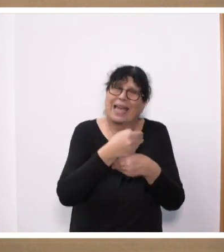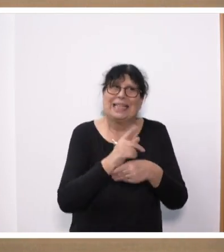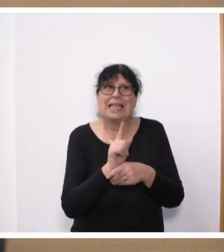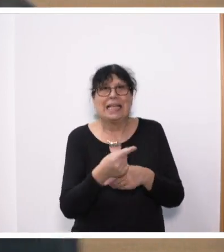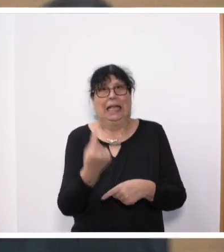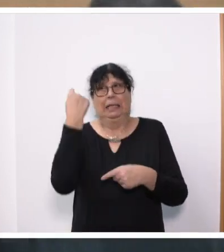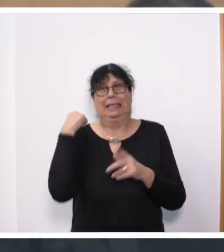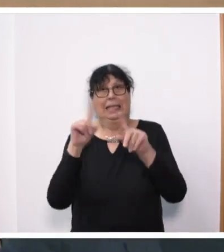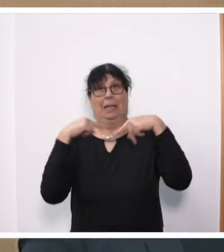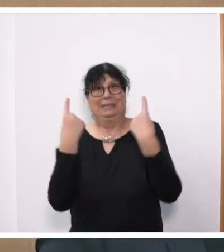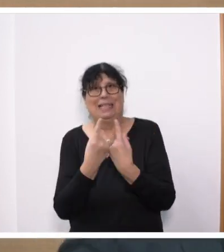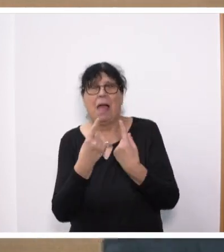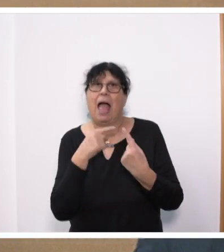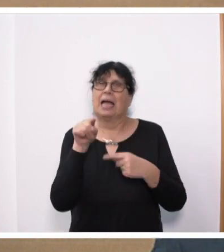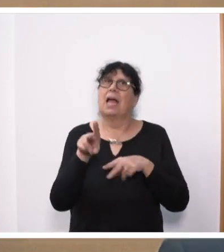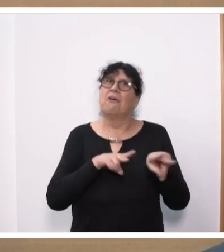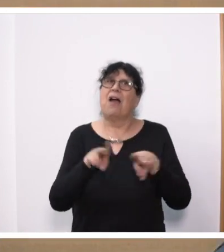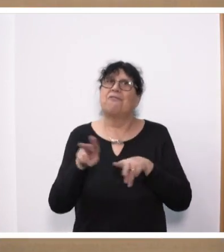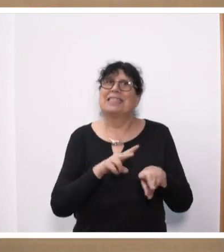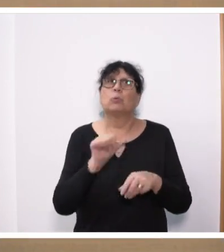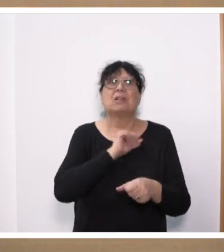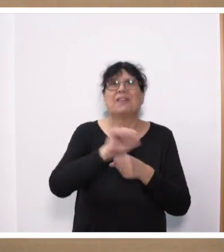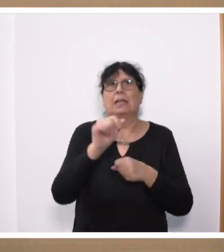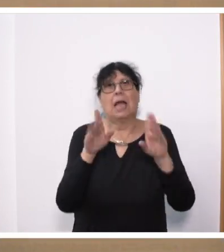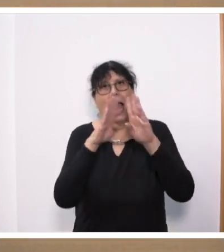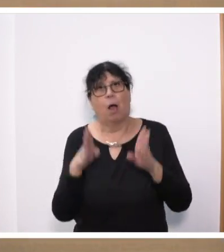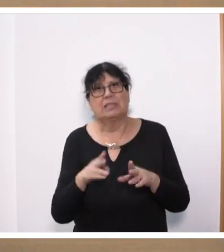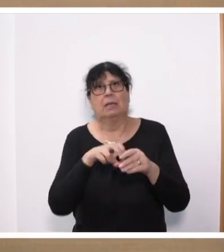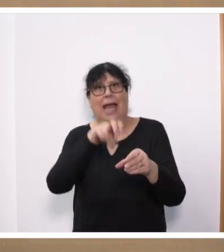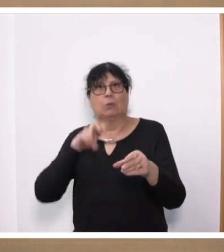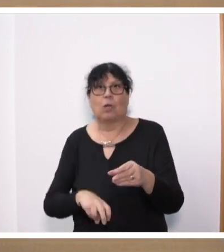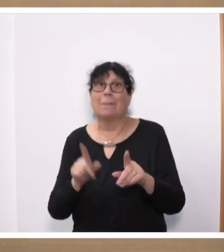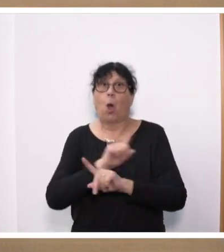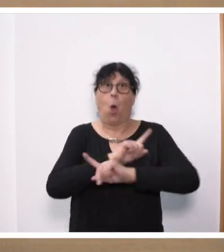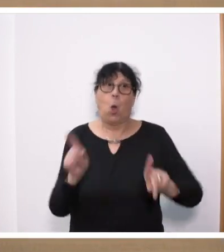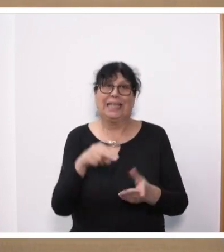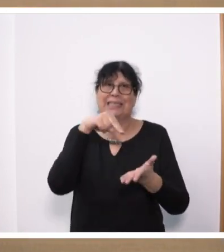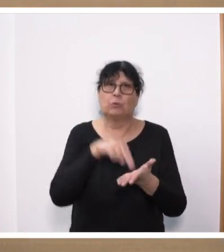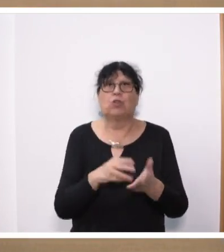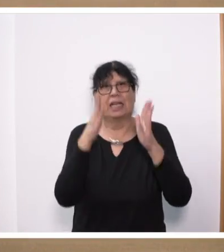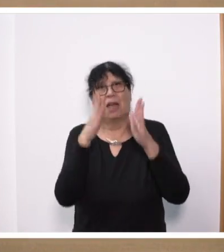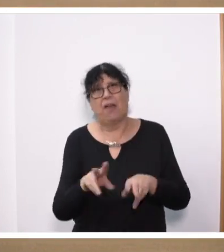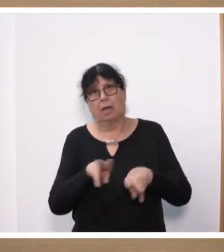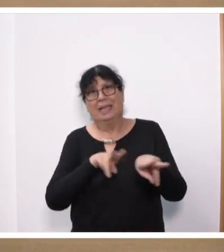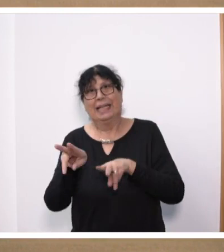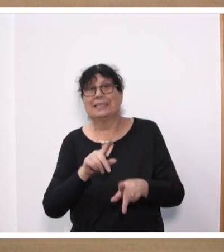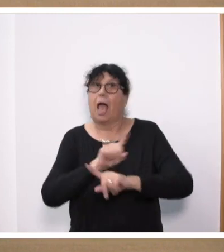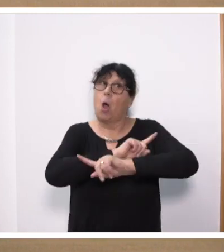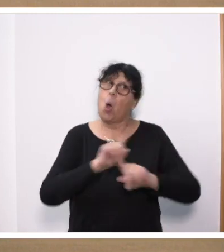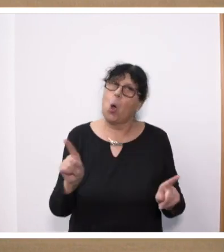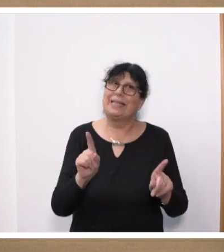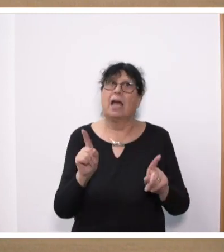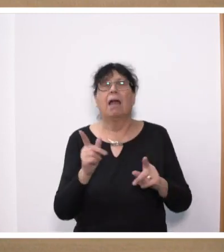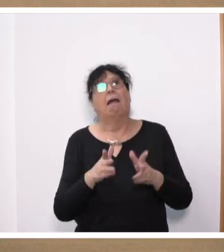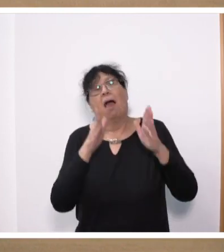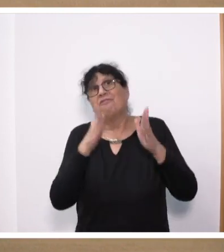Misere eines verfassungswidrigen Haushaltes wieder rauskommen. Ohne zuständige Fachminister, ohne den Sachverstand der Arbeitsebene und